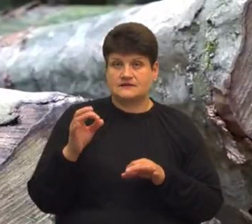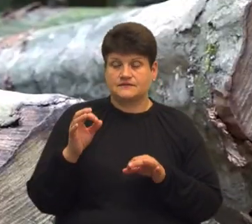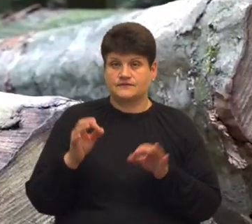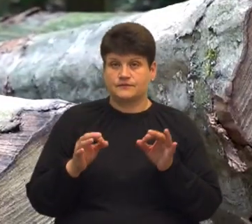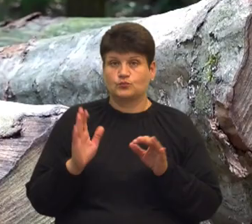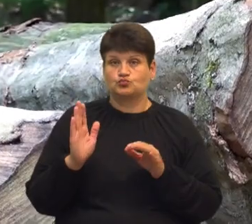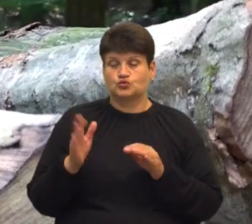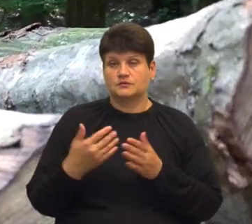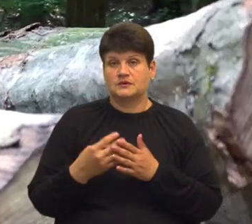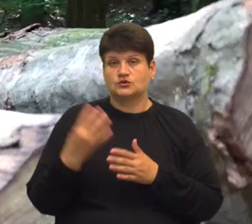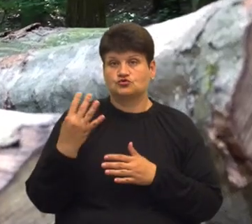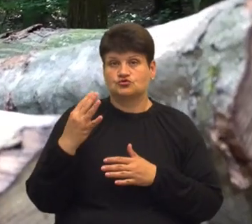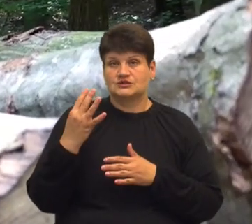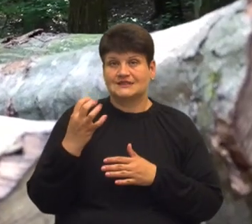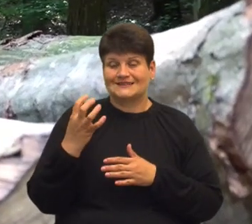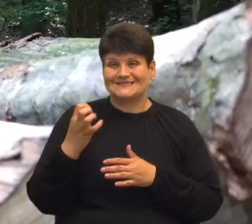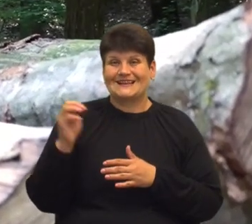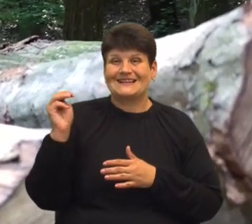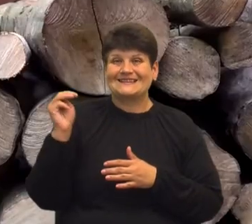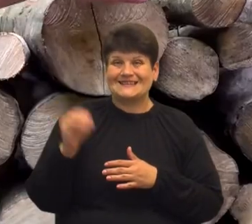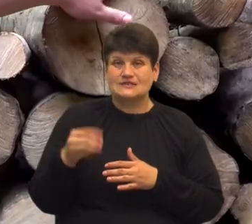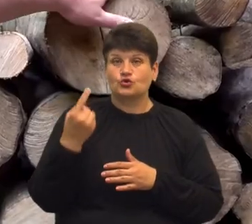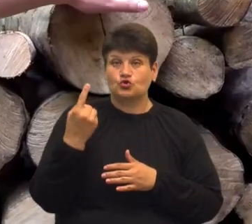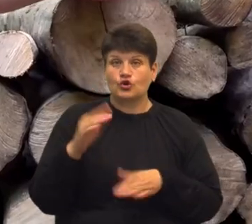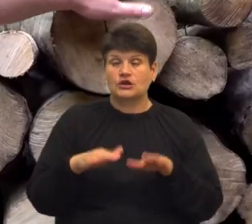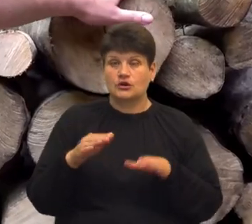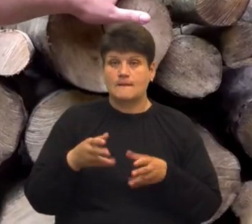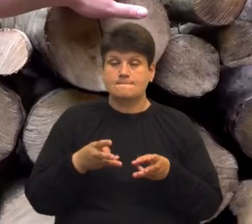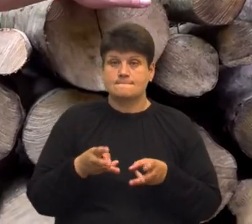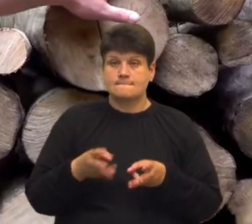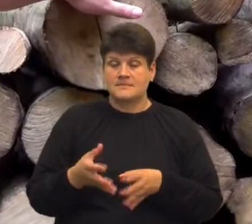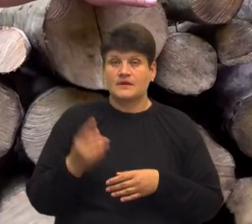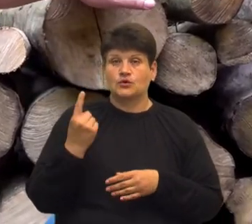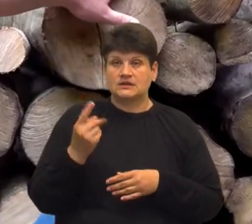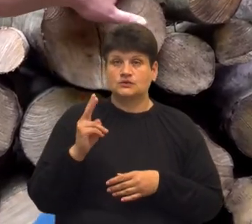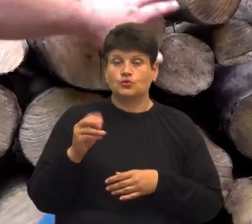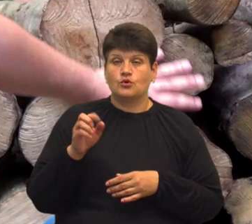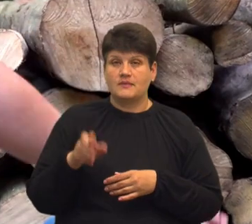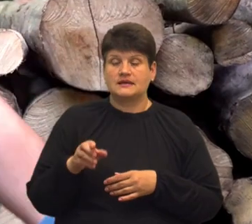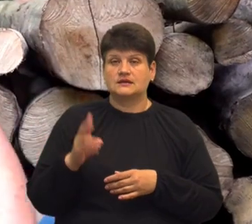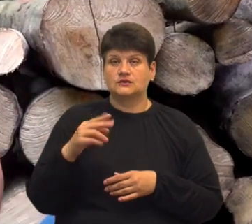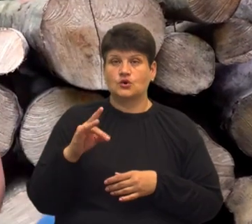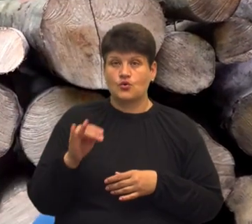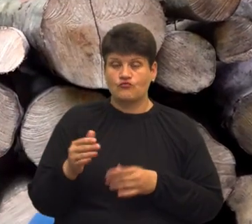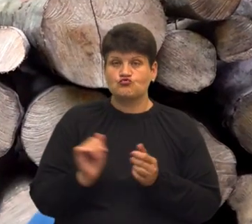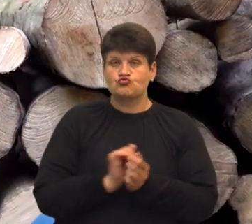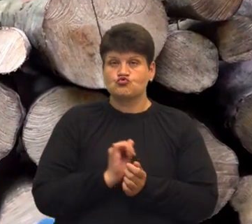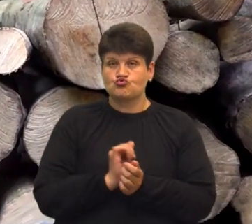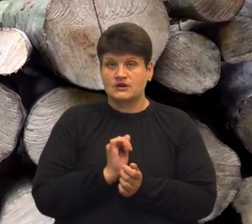складати в 4-400 тисячі з 1 кг палива. Один кубометр дров сухих при вологості 20%